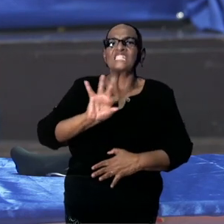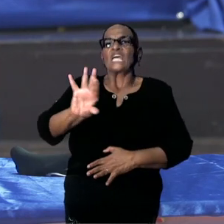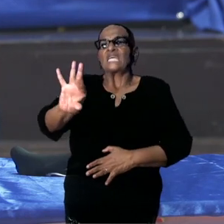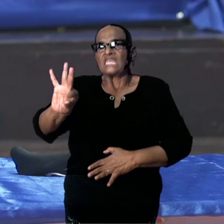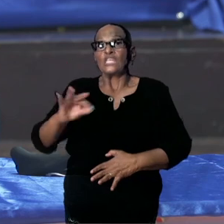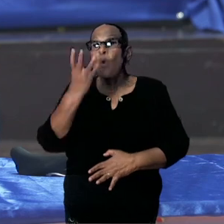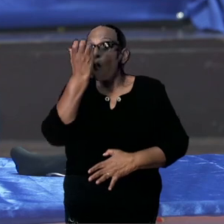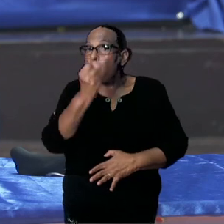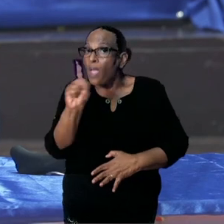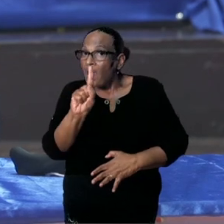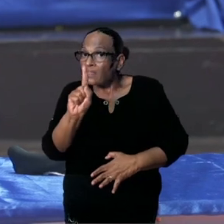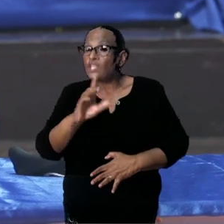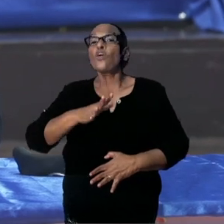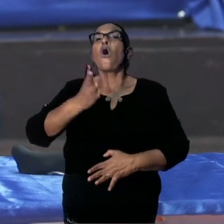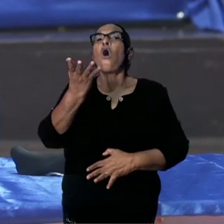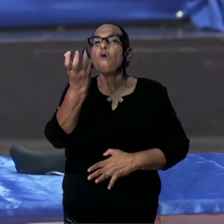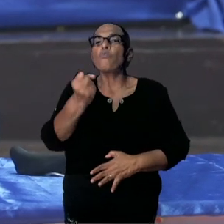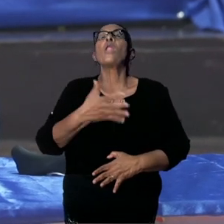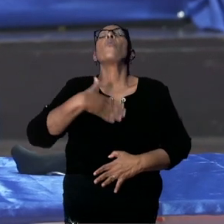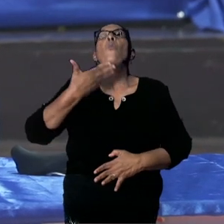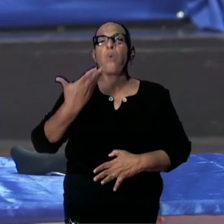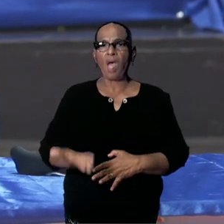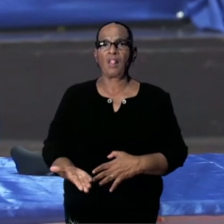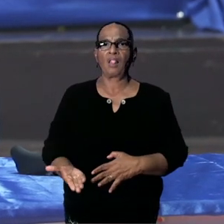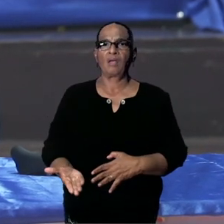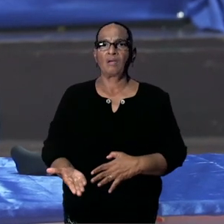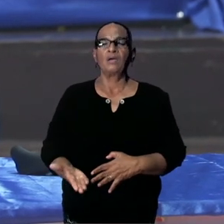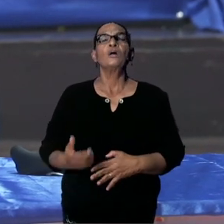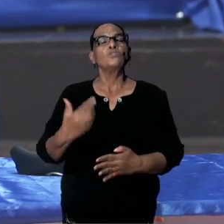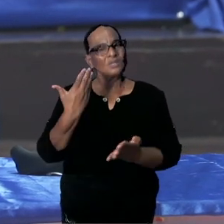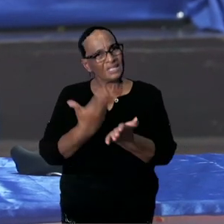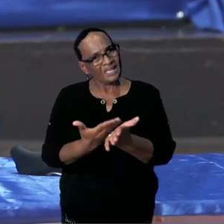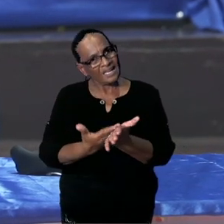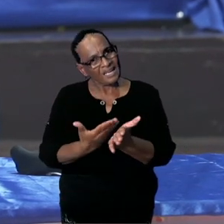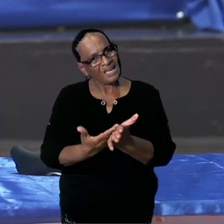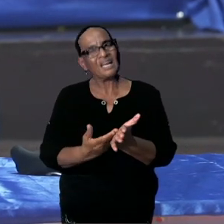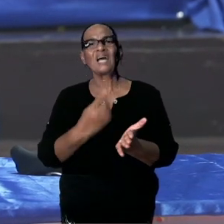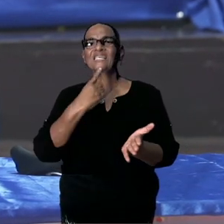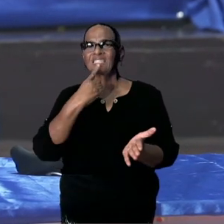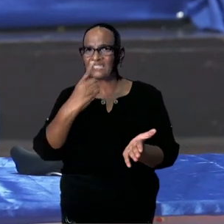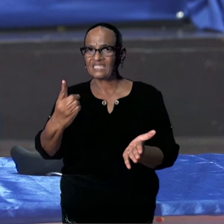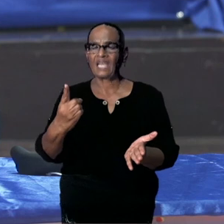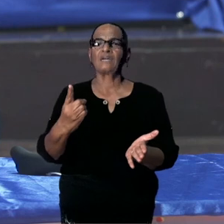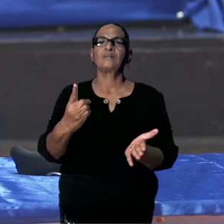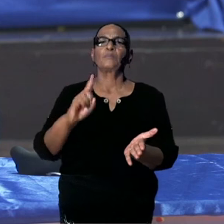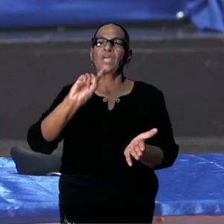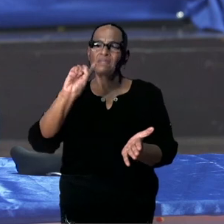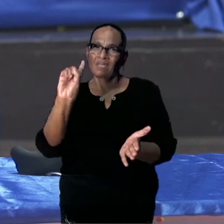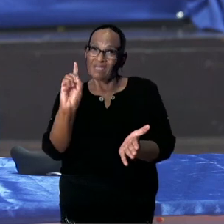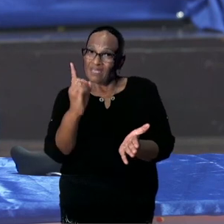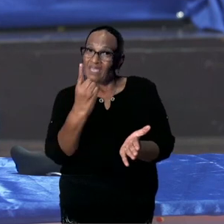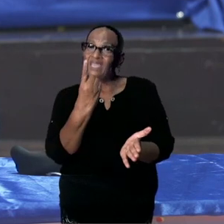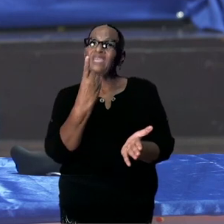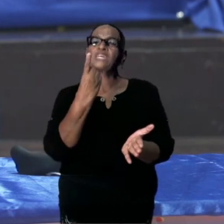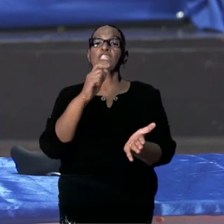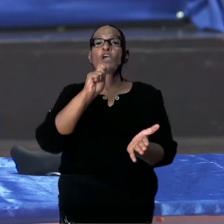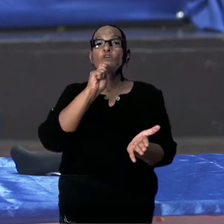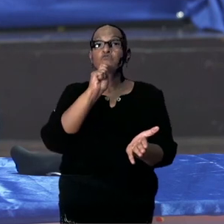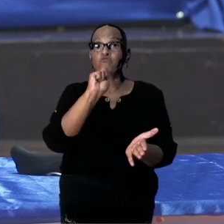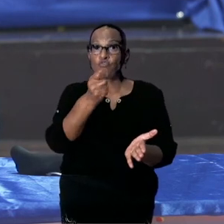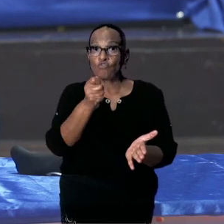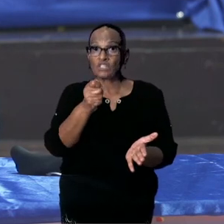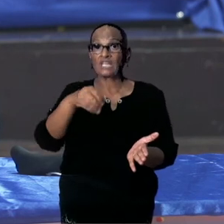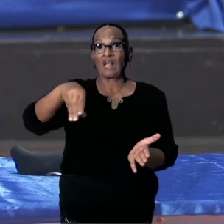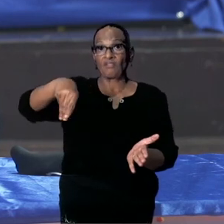willen of niet. Dus we hebben de hele vrijheid. Dus dat kan ik u wel garanderen. Bij het eerste voorstel van